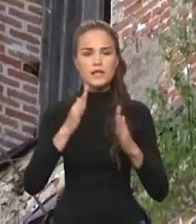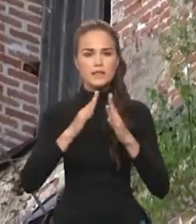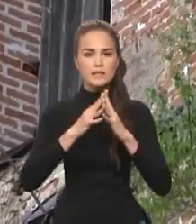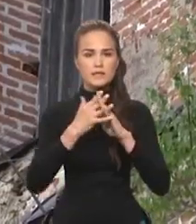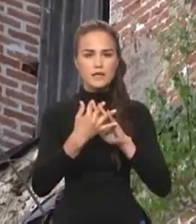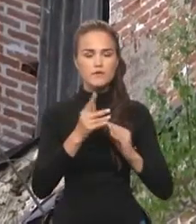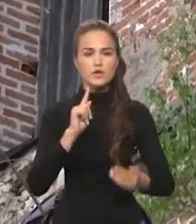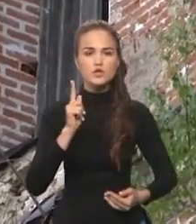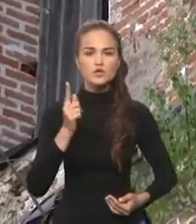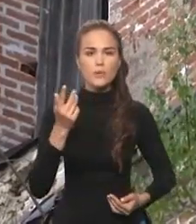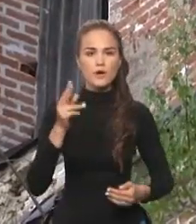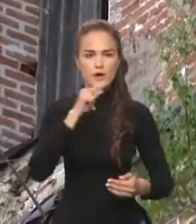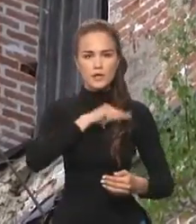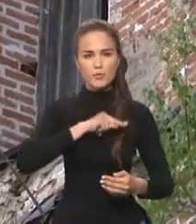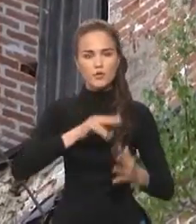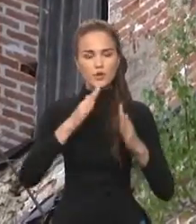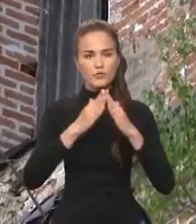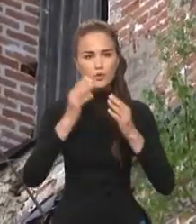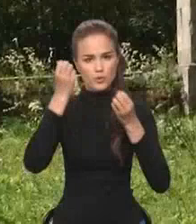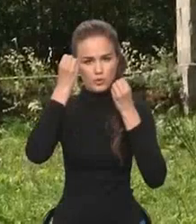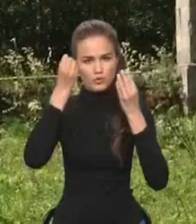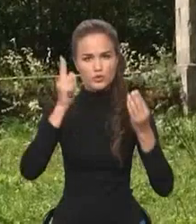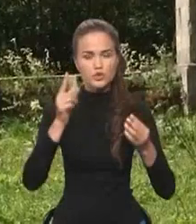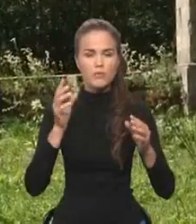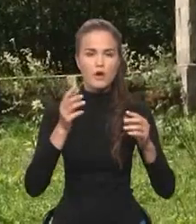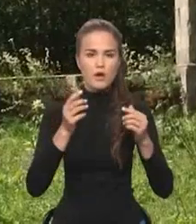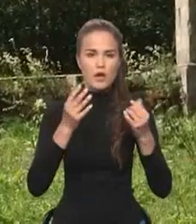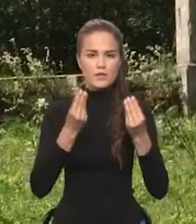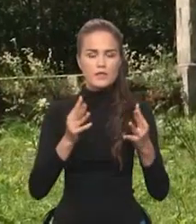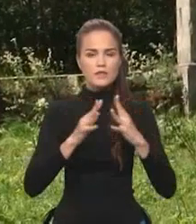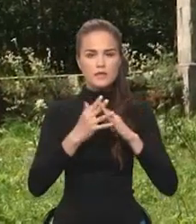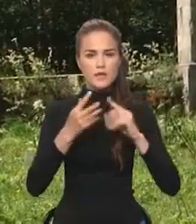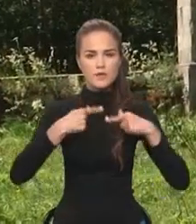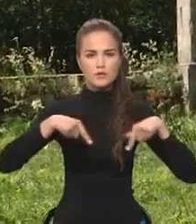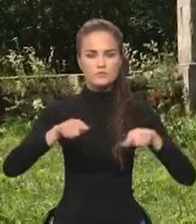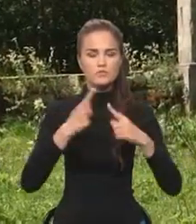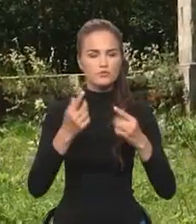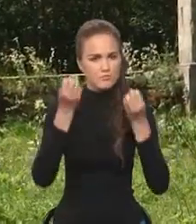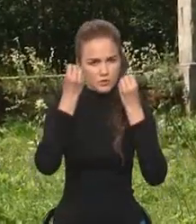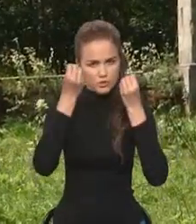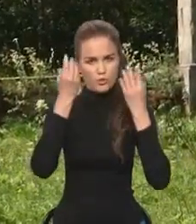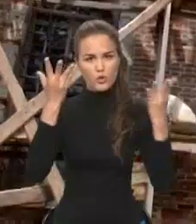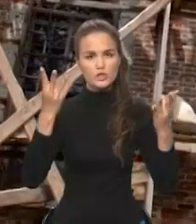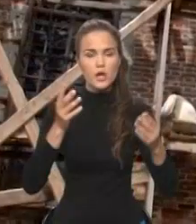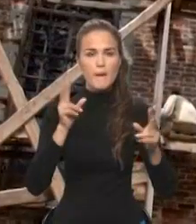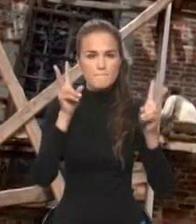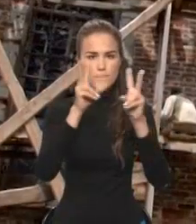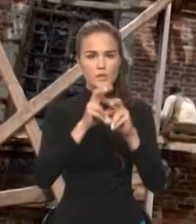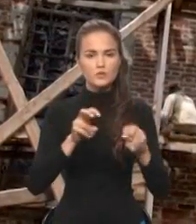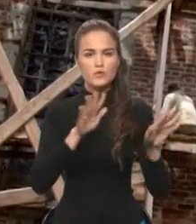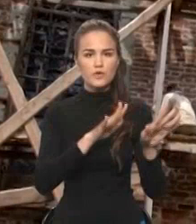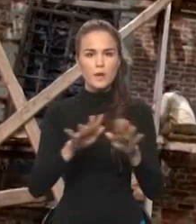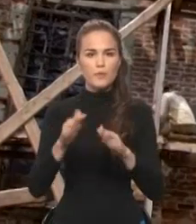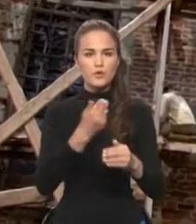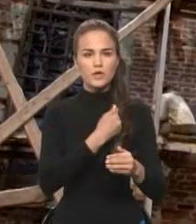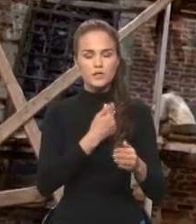деревни, чтобы работала в Доме культуры И чтобы, ну, день деревни организовать, что-то грандиозное Поисковые работы